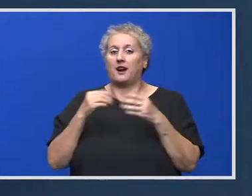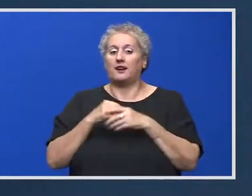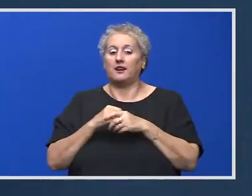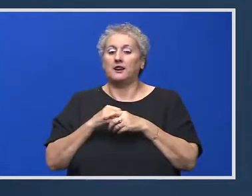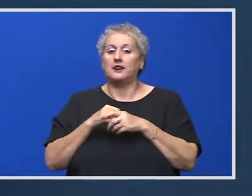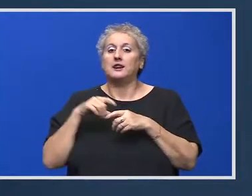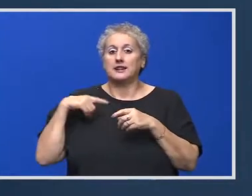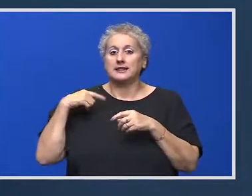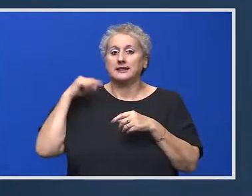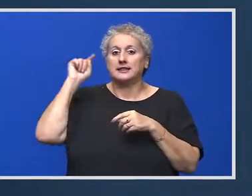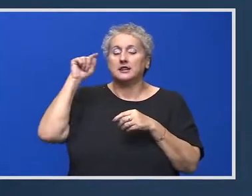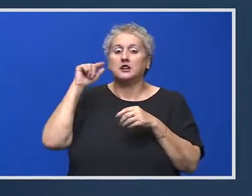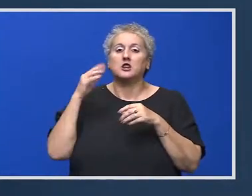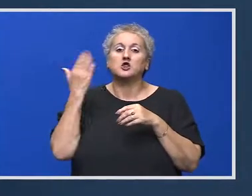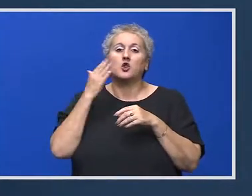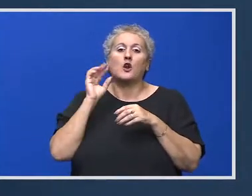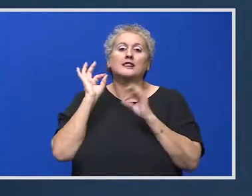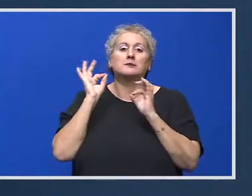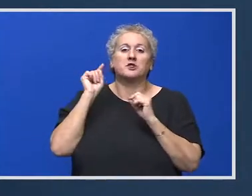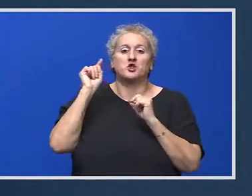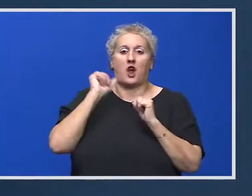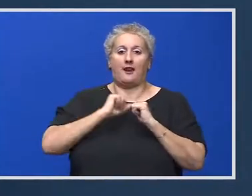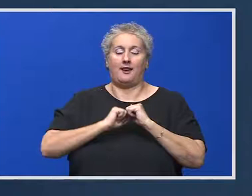școlile speciale.